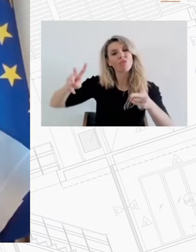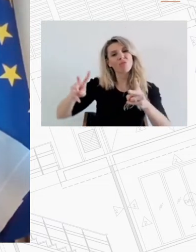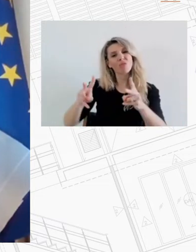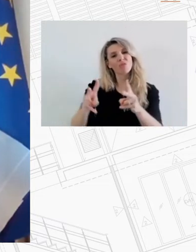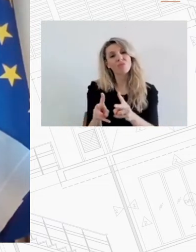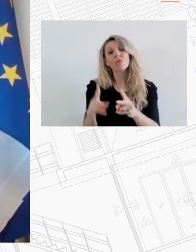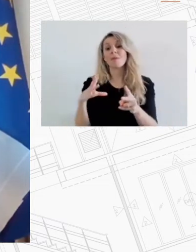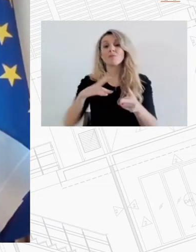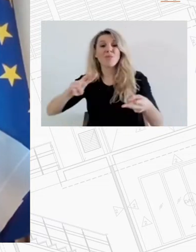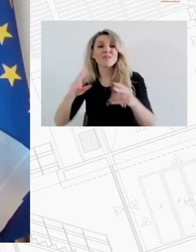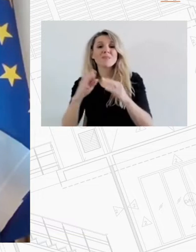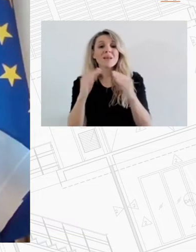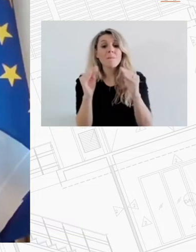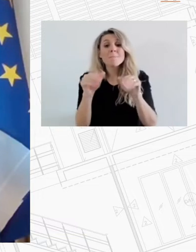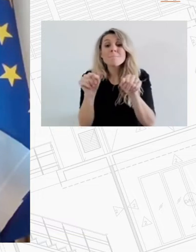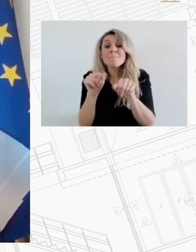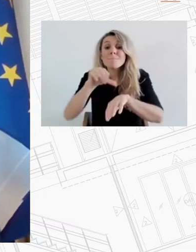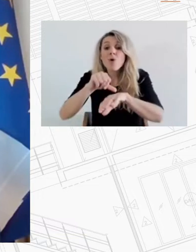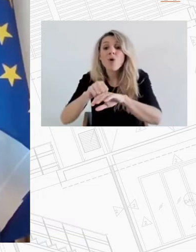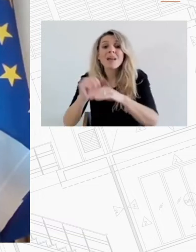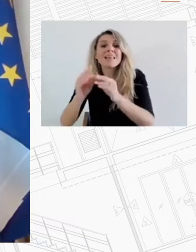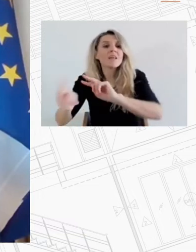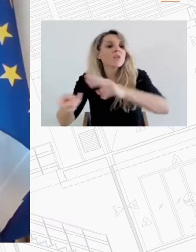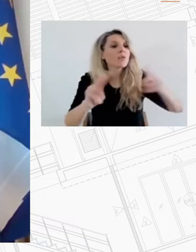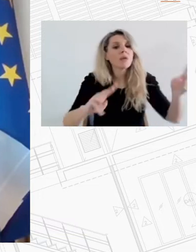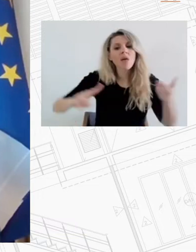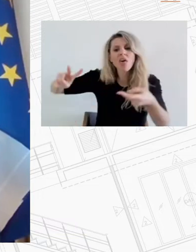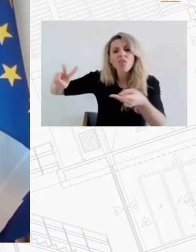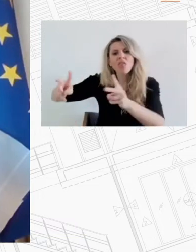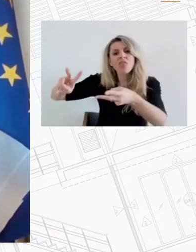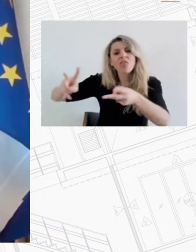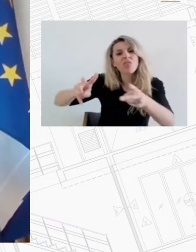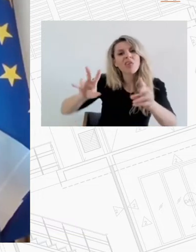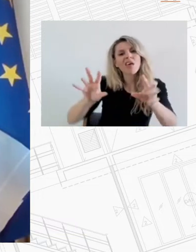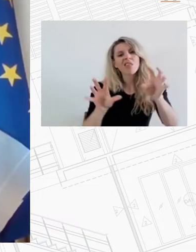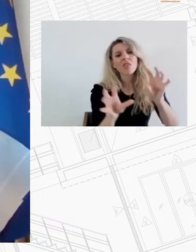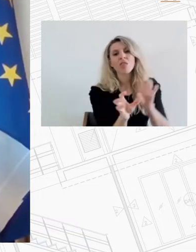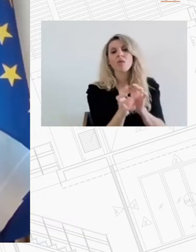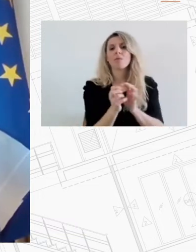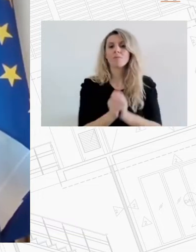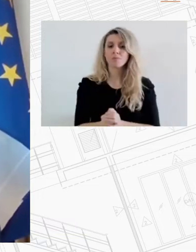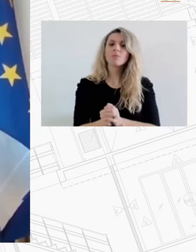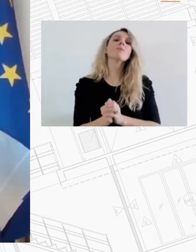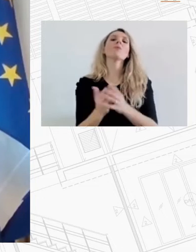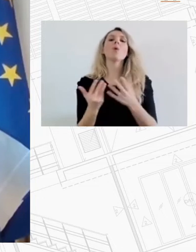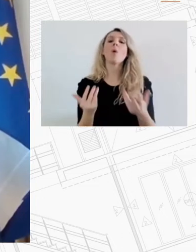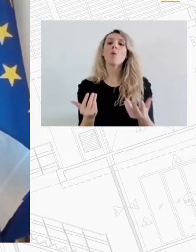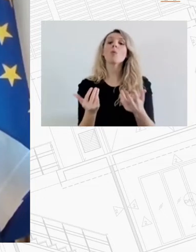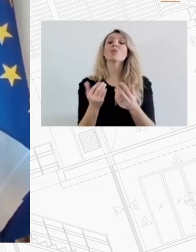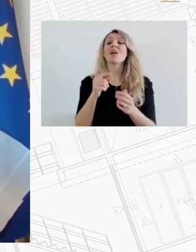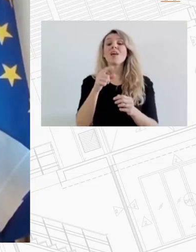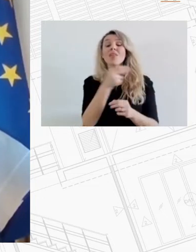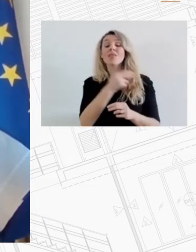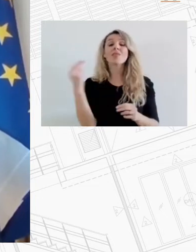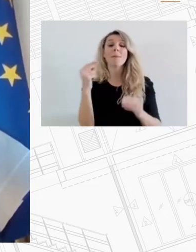γειτονιών της πόλης και κυρίως του κέντρου της πόλης με δεδομένο λοιπόν ότι οι αστικές προκλήσεις που σχετίζονται με το ζήτημα της